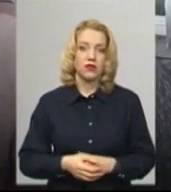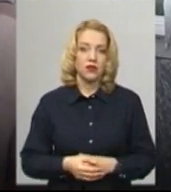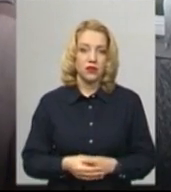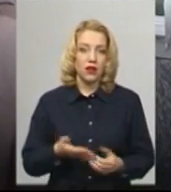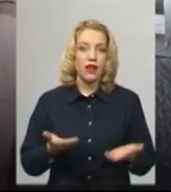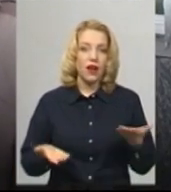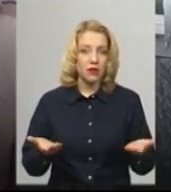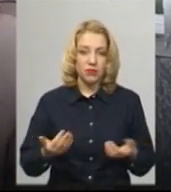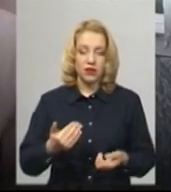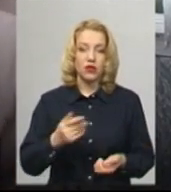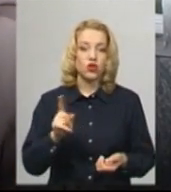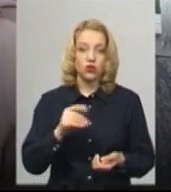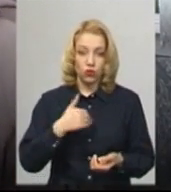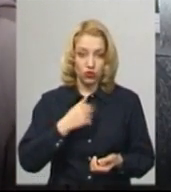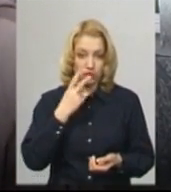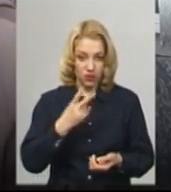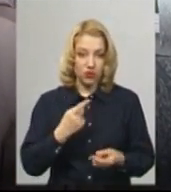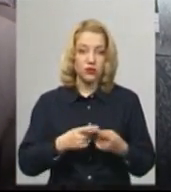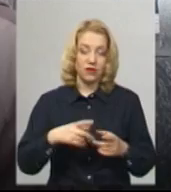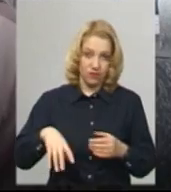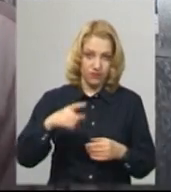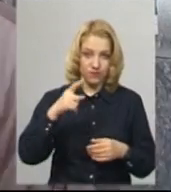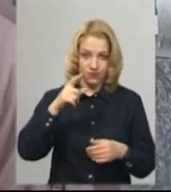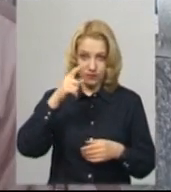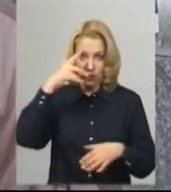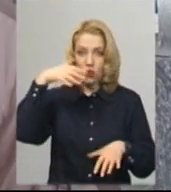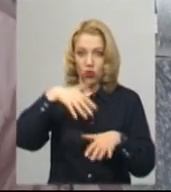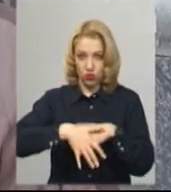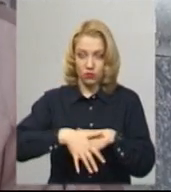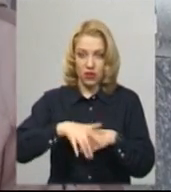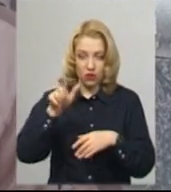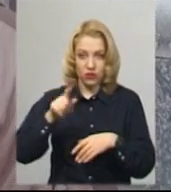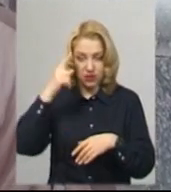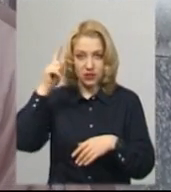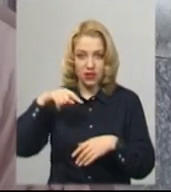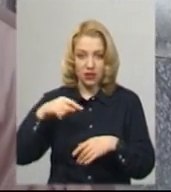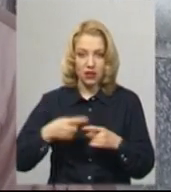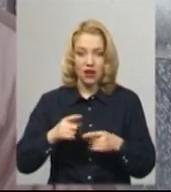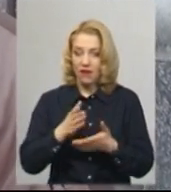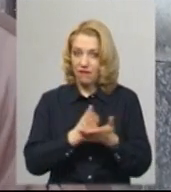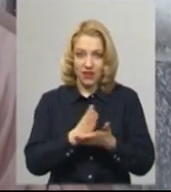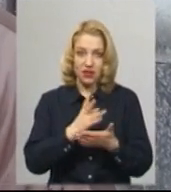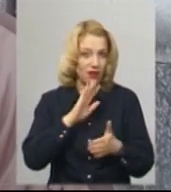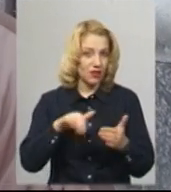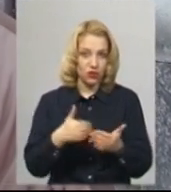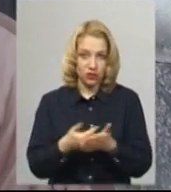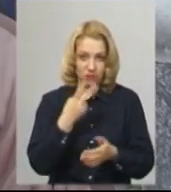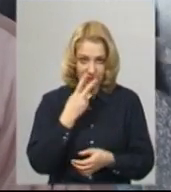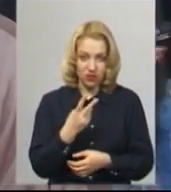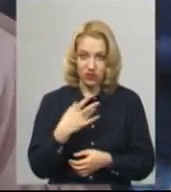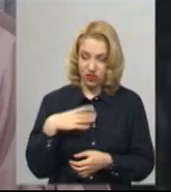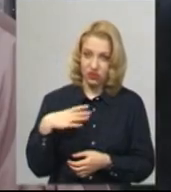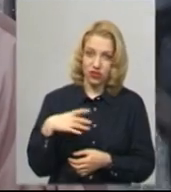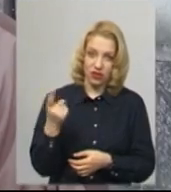Те, що його хочуть всі бачити, він це теж розуміє. Як би не було, ветерани до сих пір його чекають,